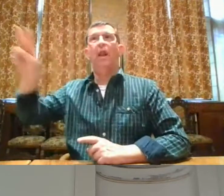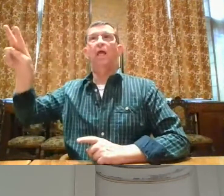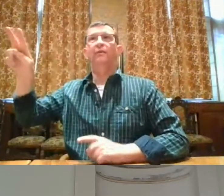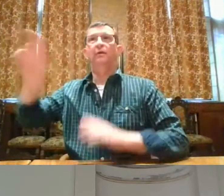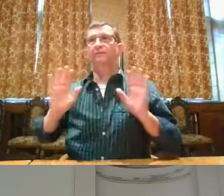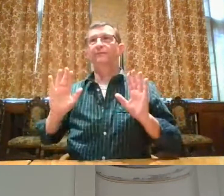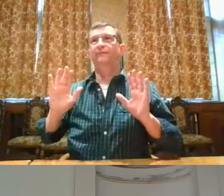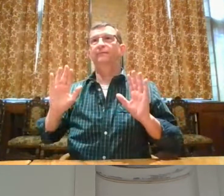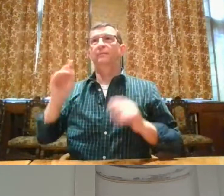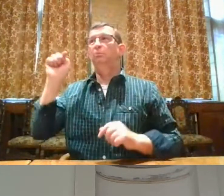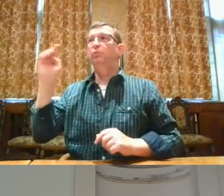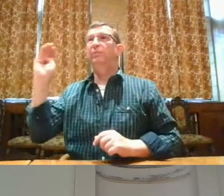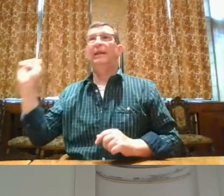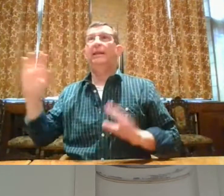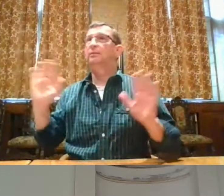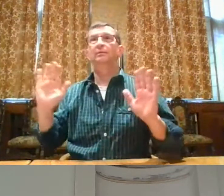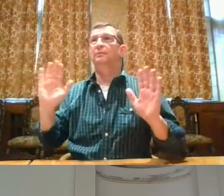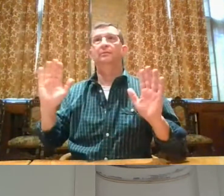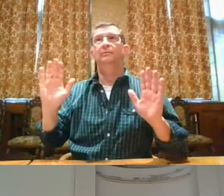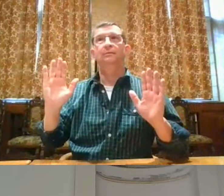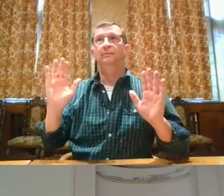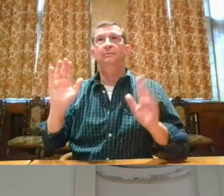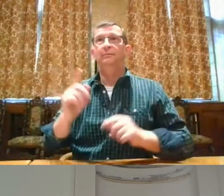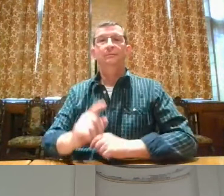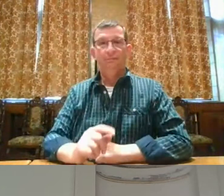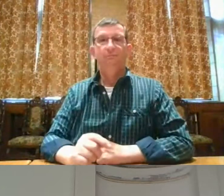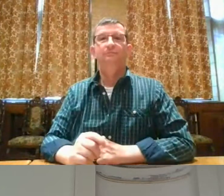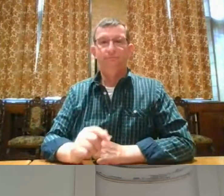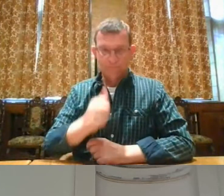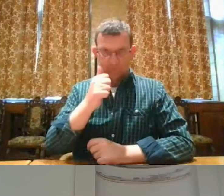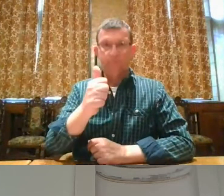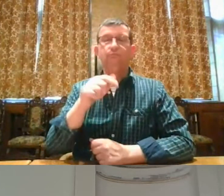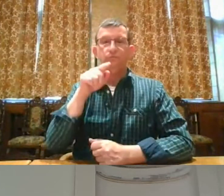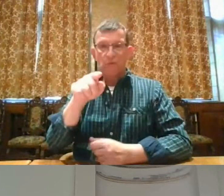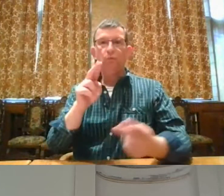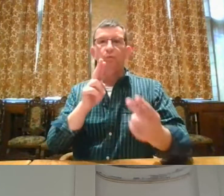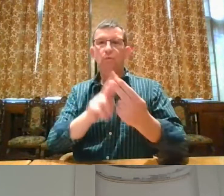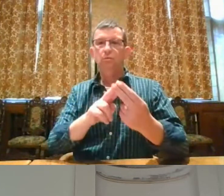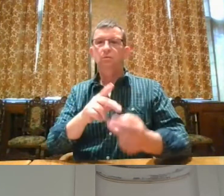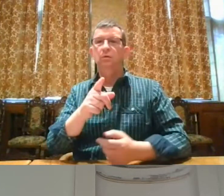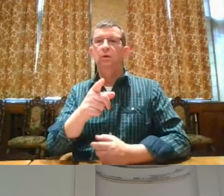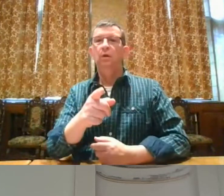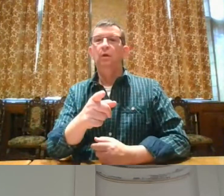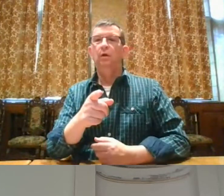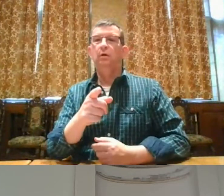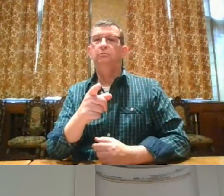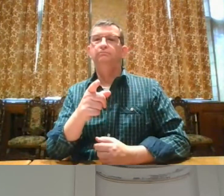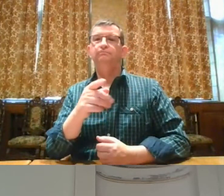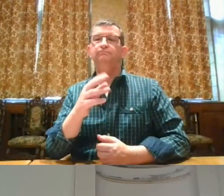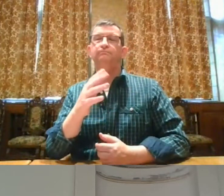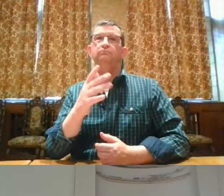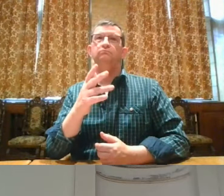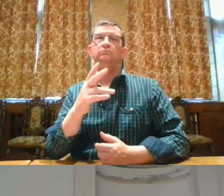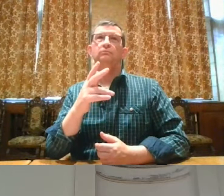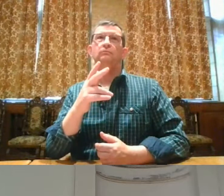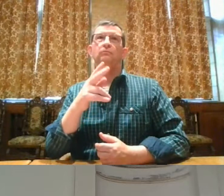.vlaanderen. Dat is het. Geen .be. Sorry, tol ik fout. Dat is de